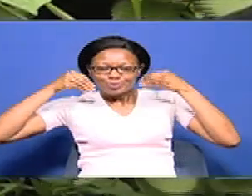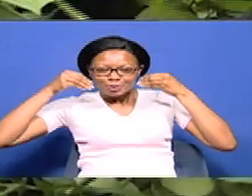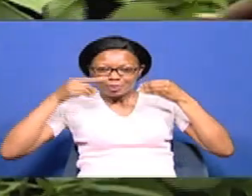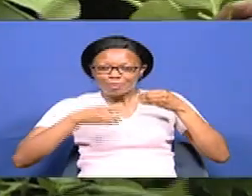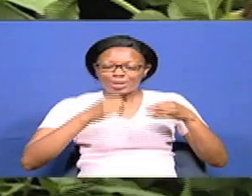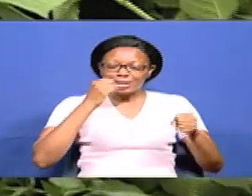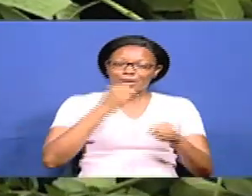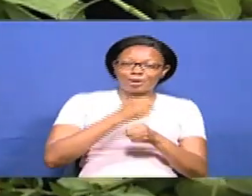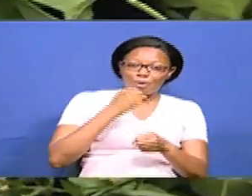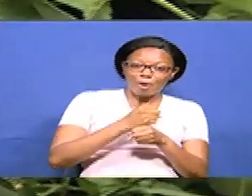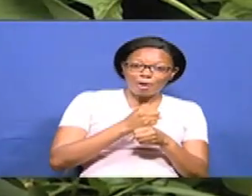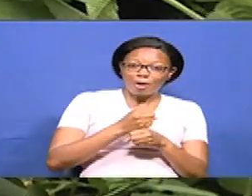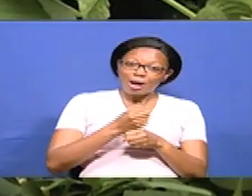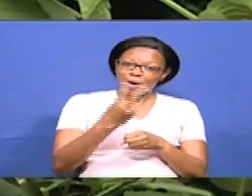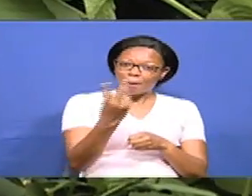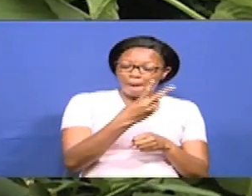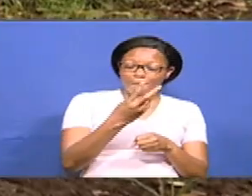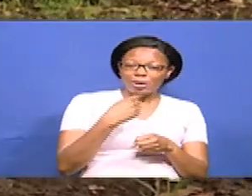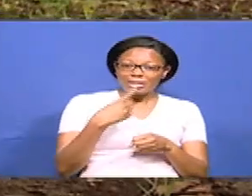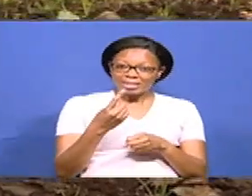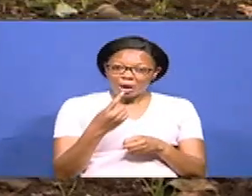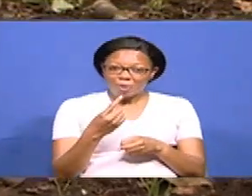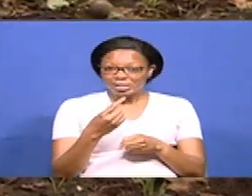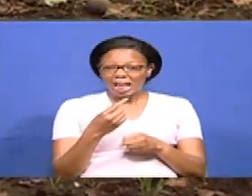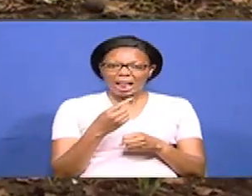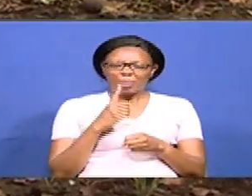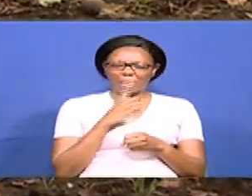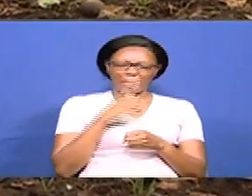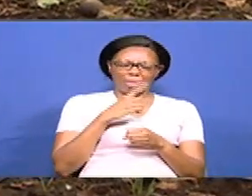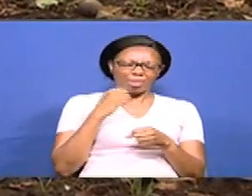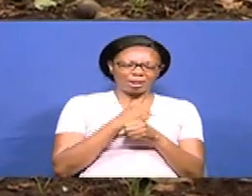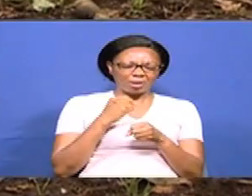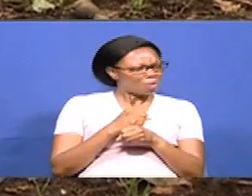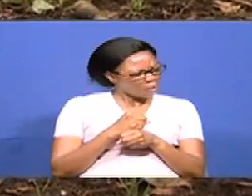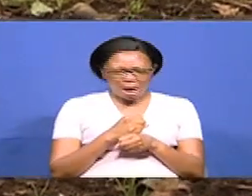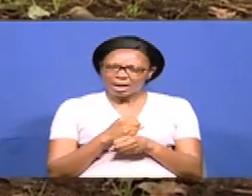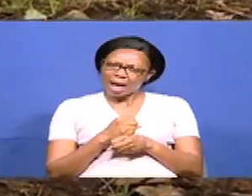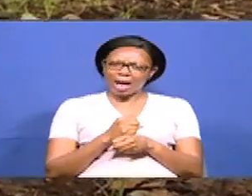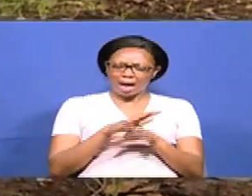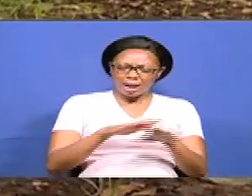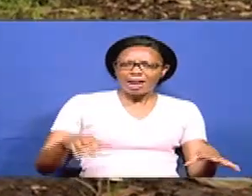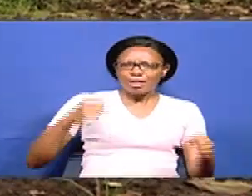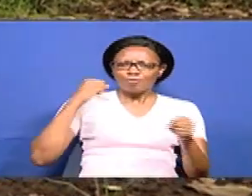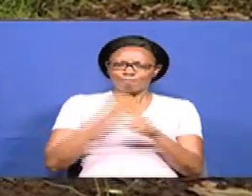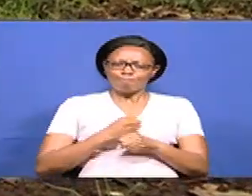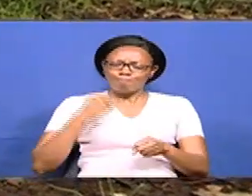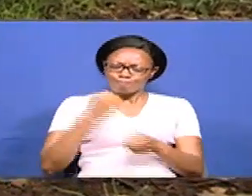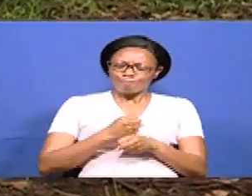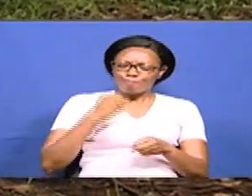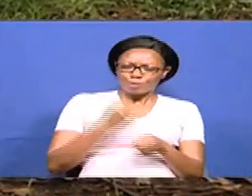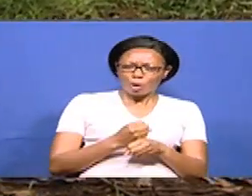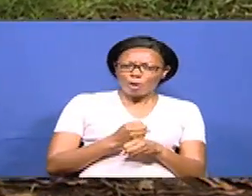vile vijana hawa na viyotuarifu si kazi chafu. Baada kutoka shambani, unajisafisha na mtu